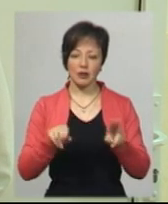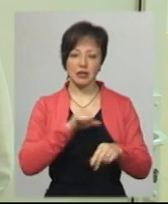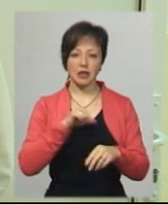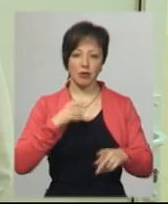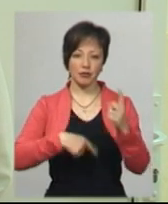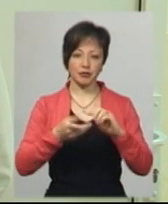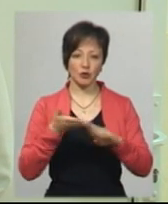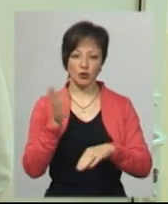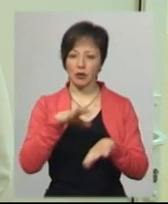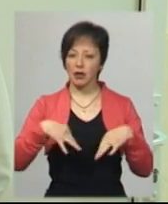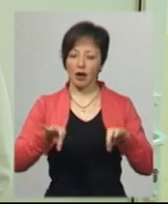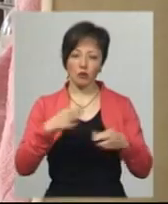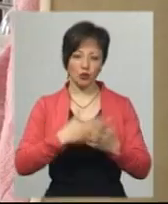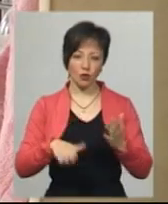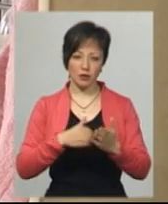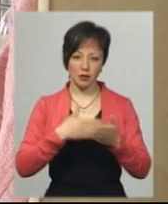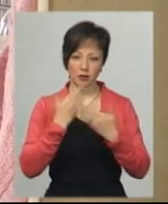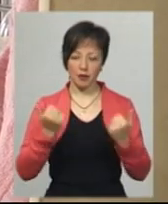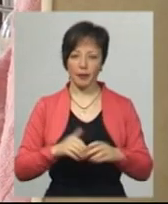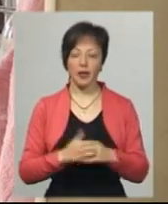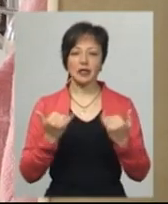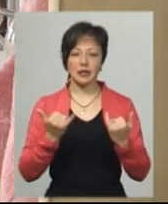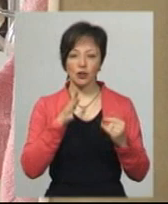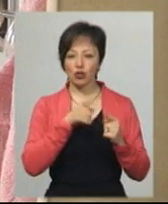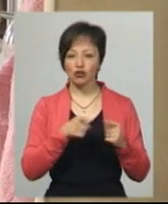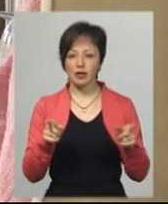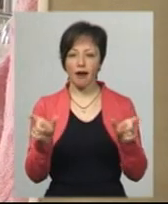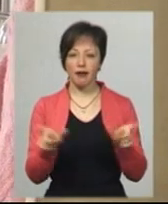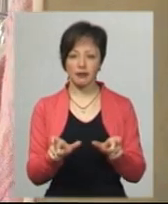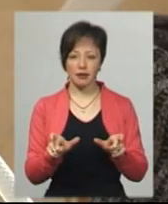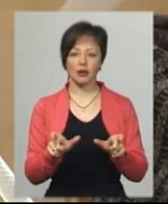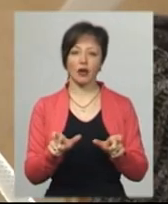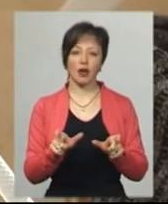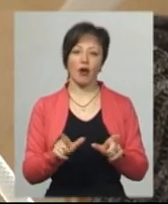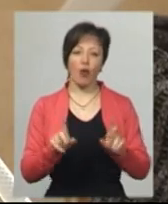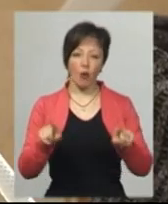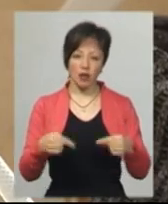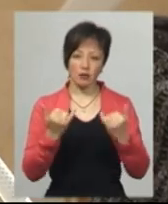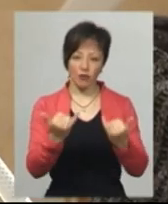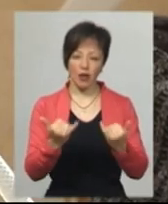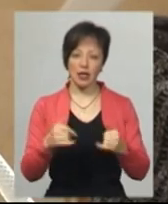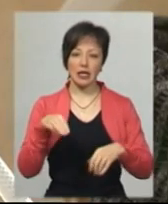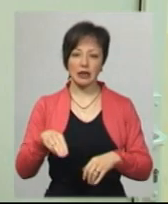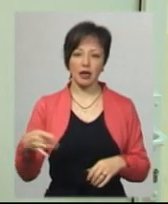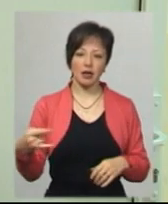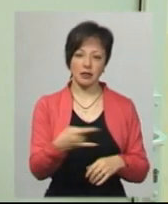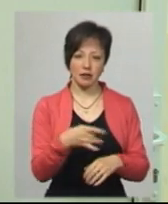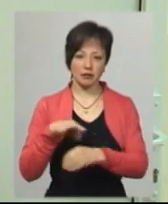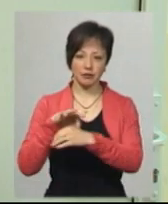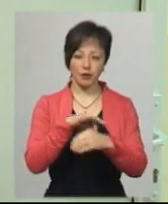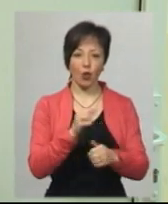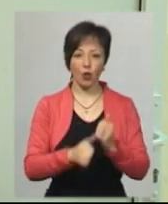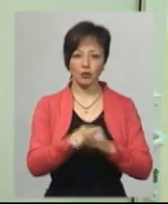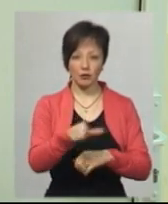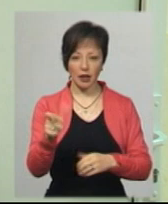добираються, бо вже транспорт взагалі не ходить. Наразі на час карантину пацієнтам організували доїзд на таксі, додає Віталій Онфран. Для кожного